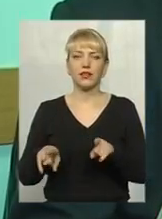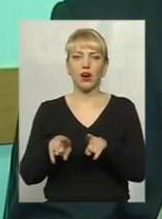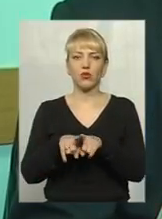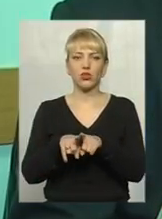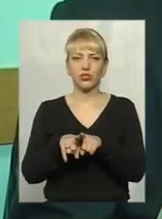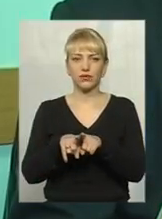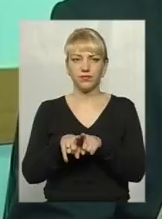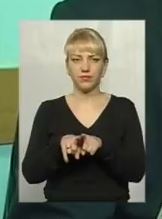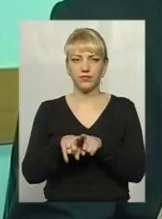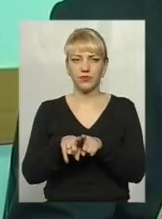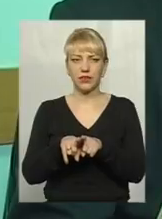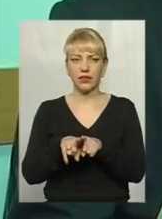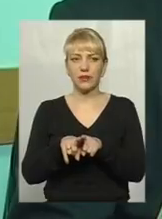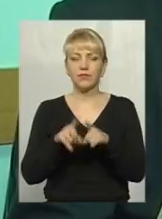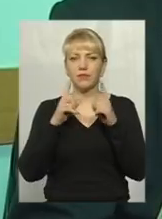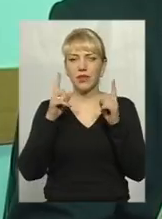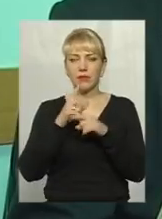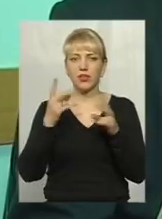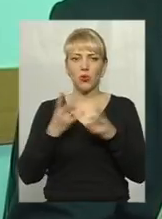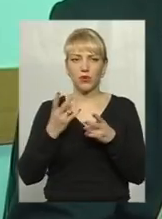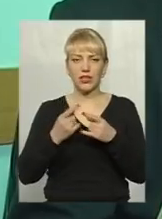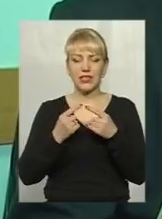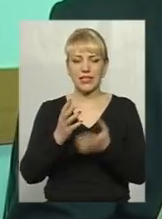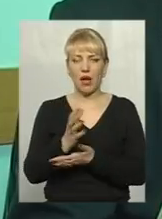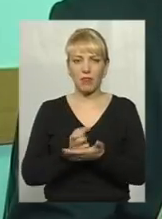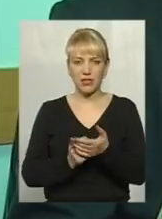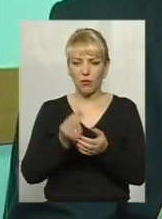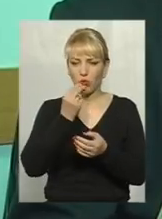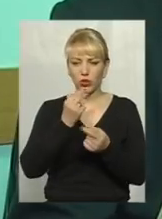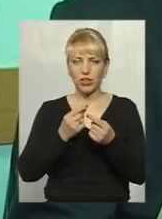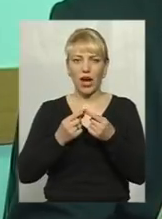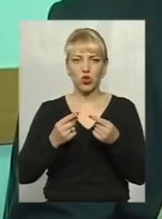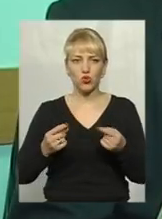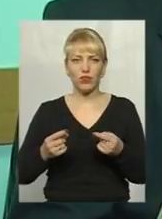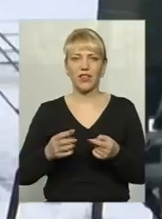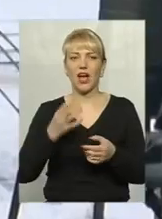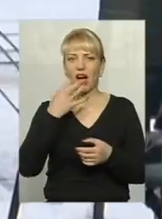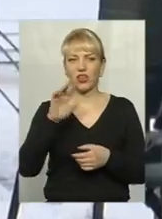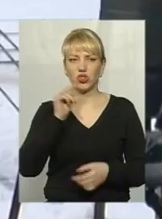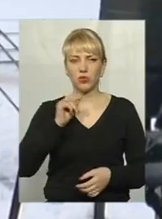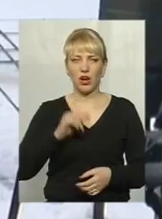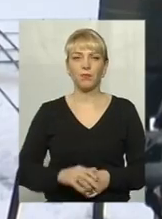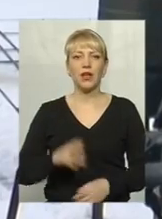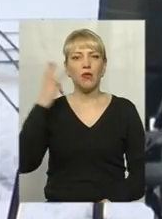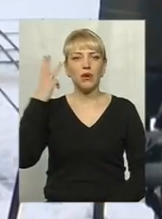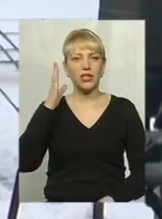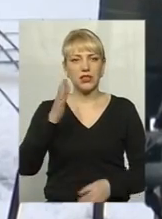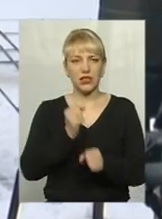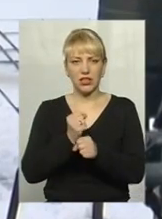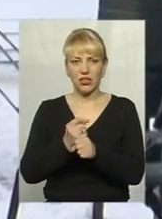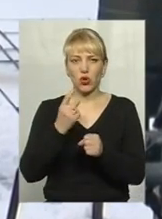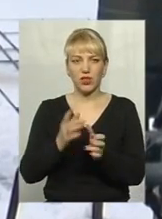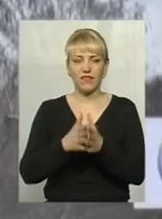Також мінімальним необхідним запасом продуктів харчування, гарячим чаем. У Хмельницькому діятиме один